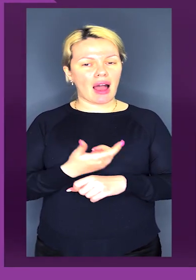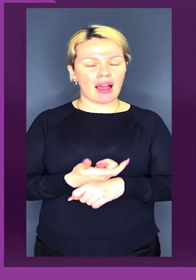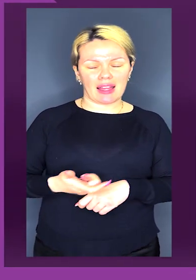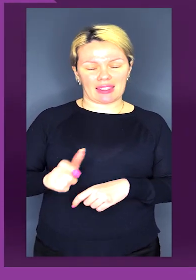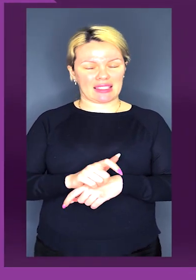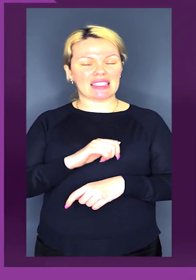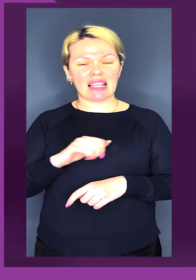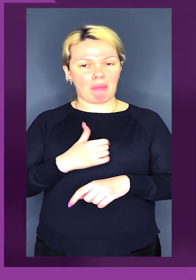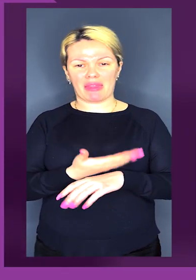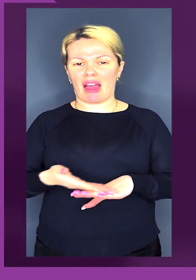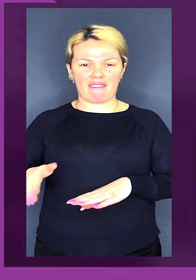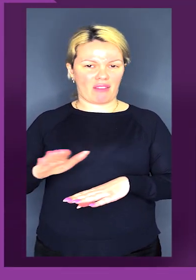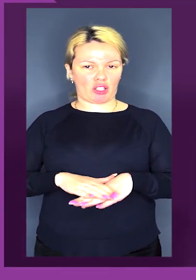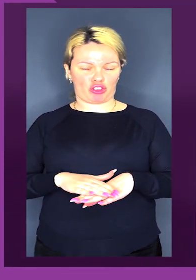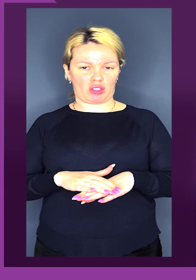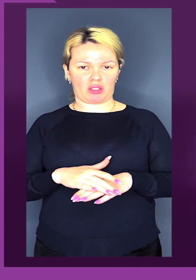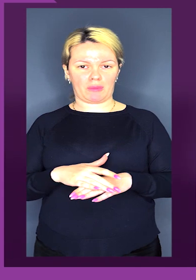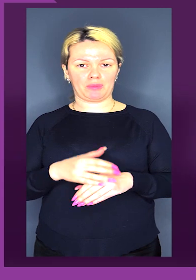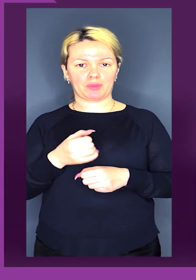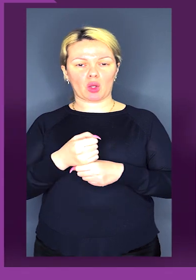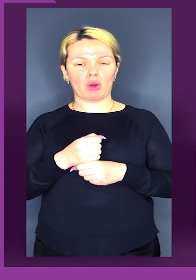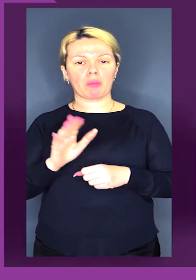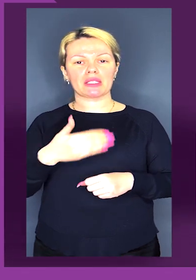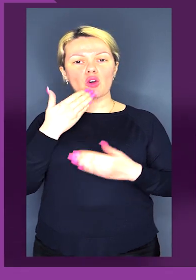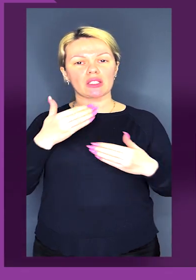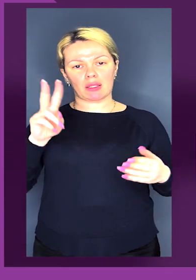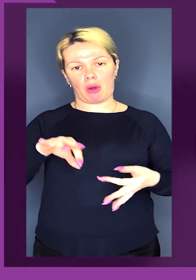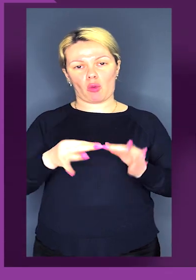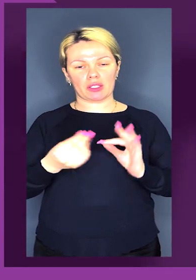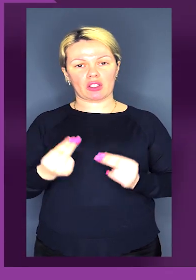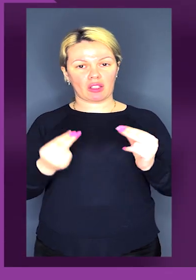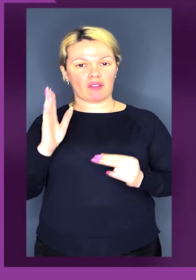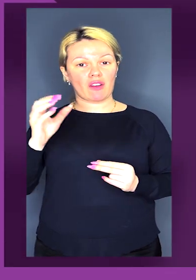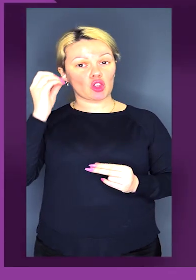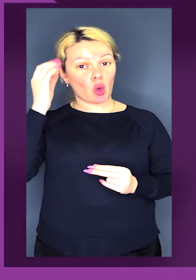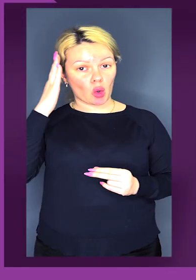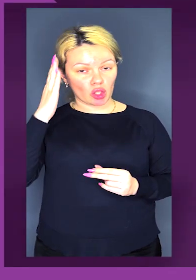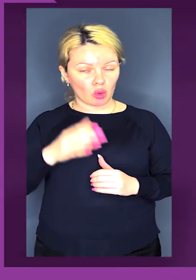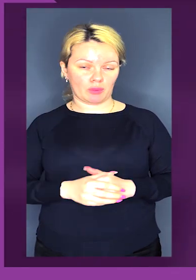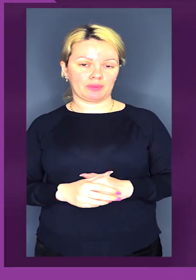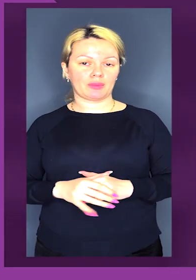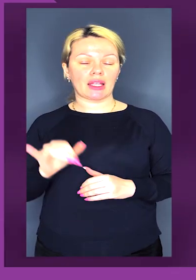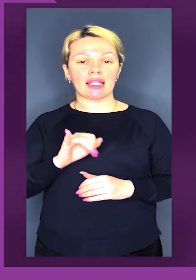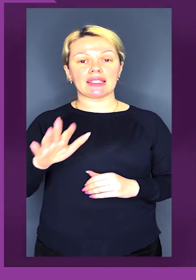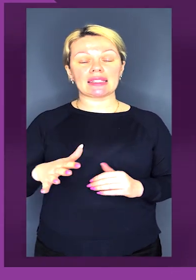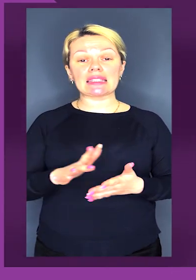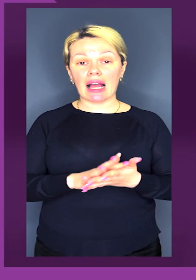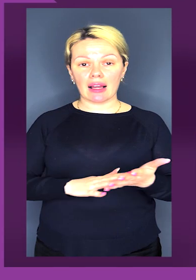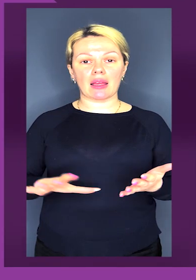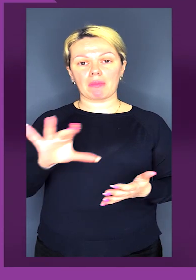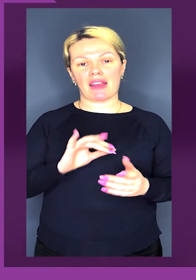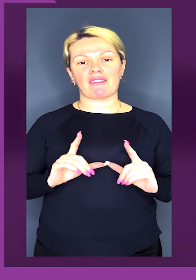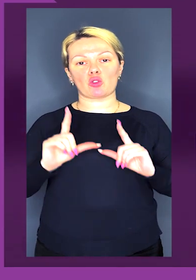найважчий після останніх паралімпійських гір в Токіо. Далі